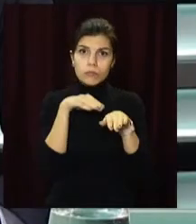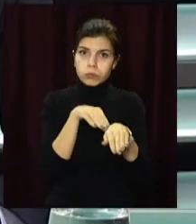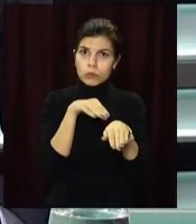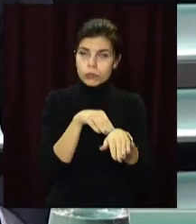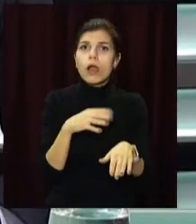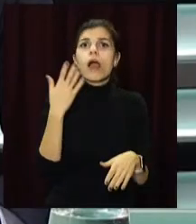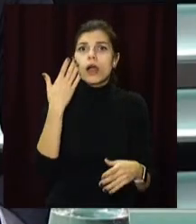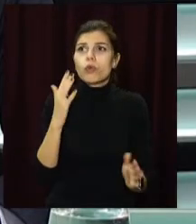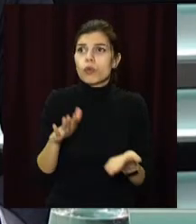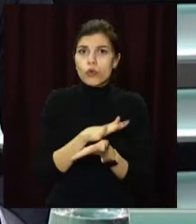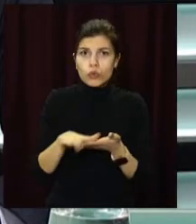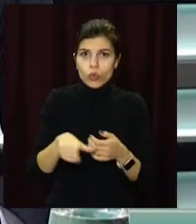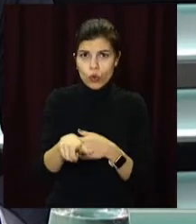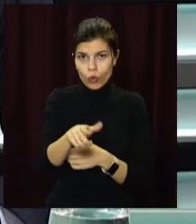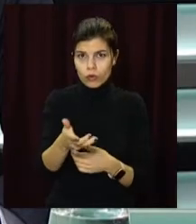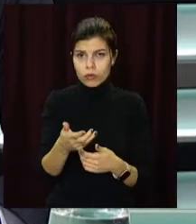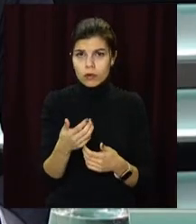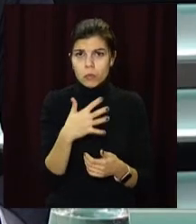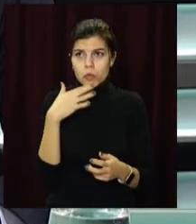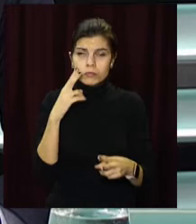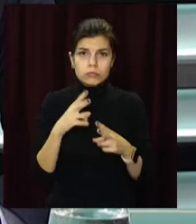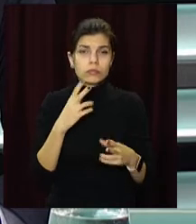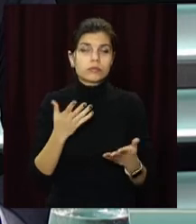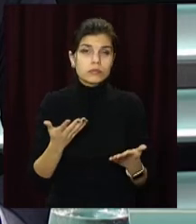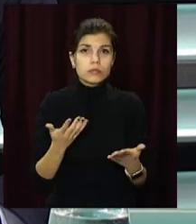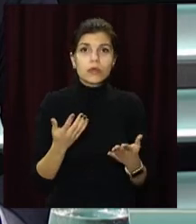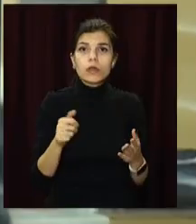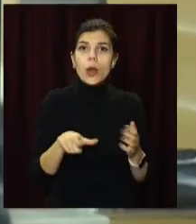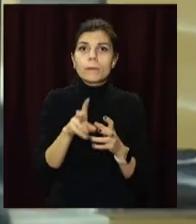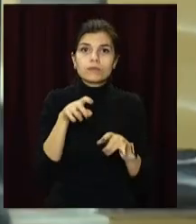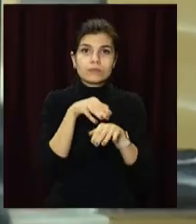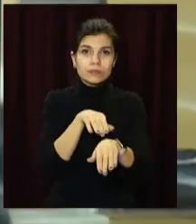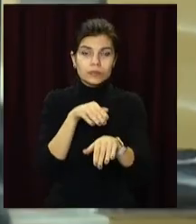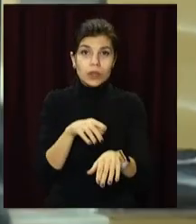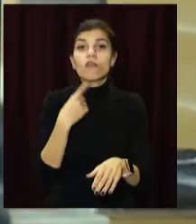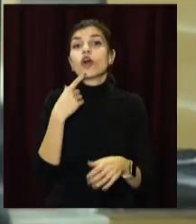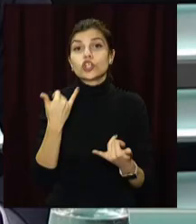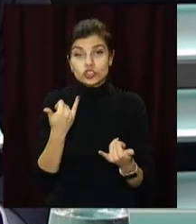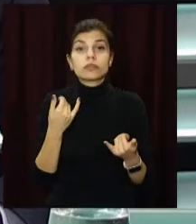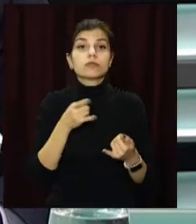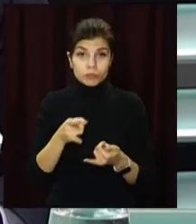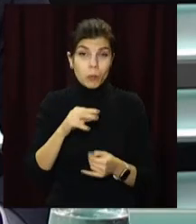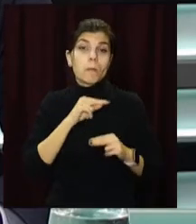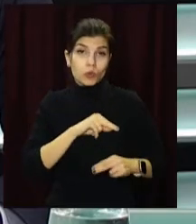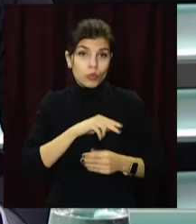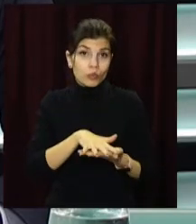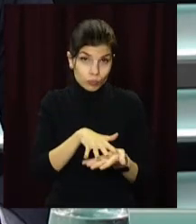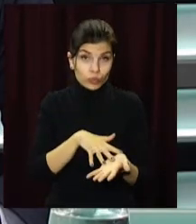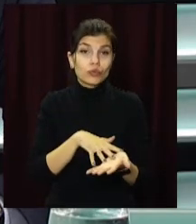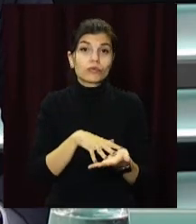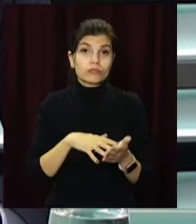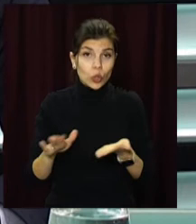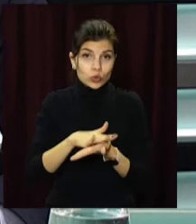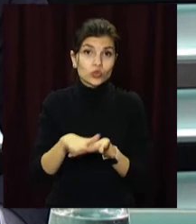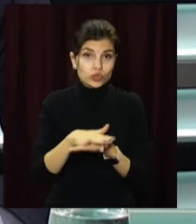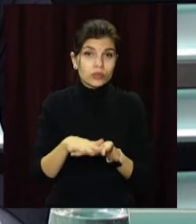розчистити саме дороги і більше напір зробити на проїзні дороги? Техніка продовжує працювати, ми продовжуємо працювати. Більше того, скажу,